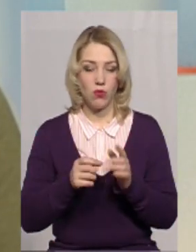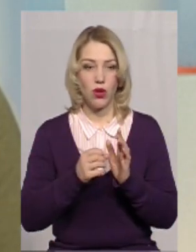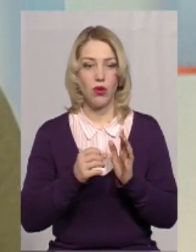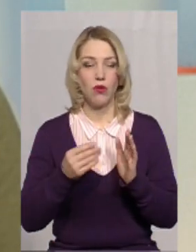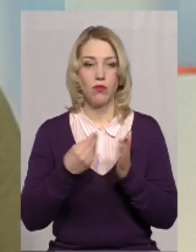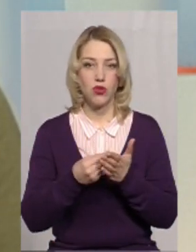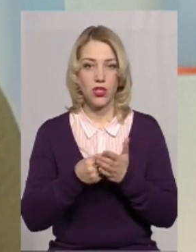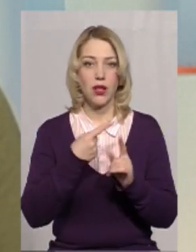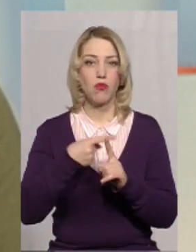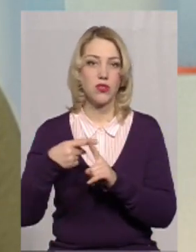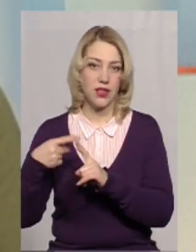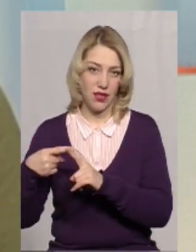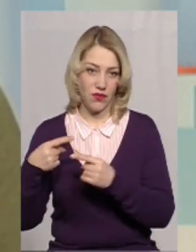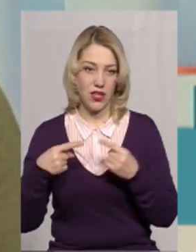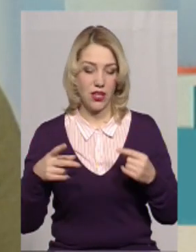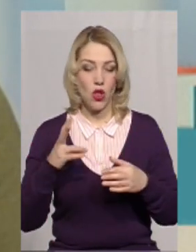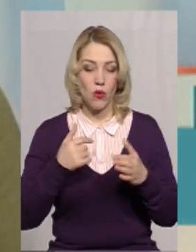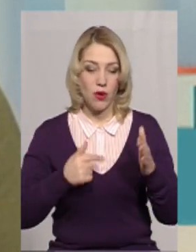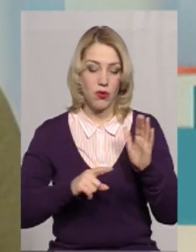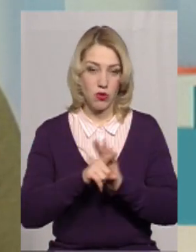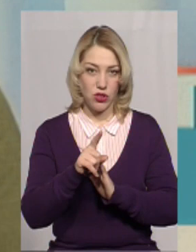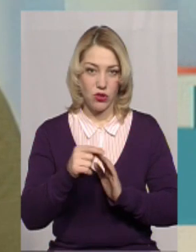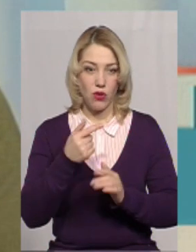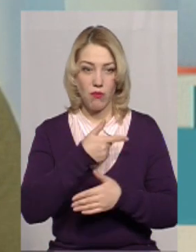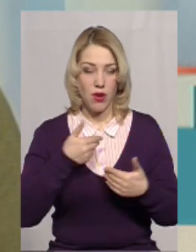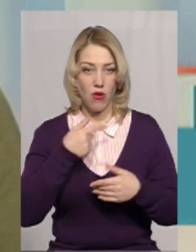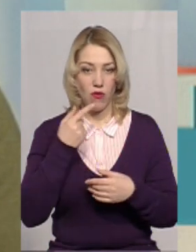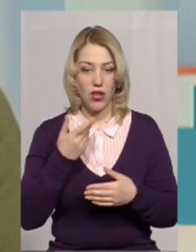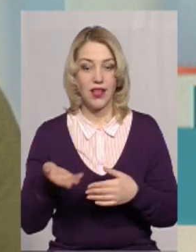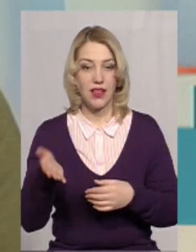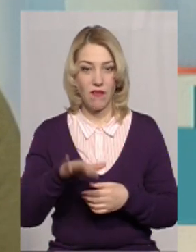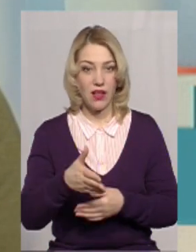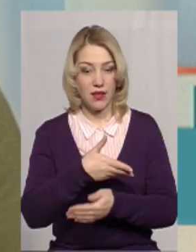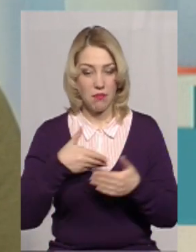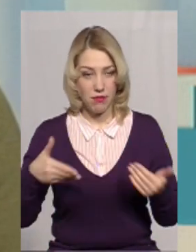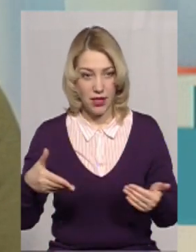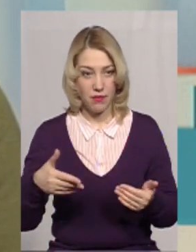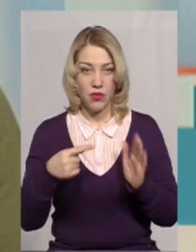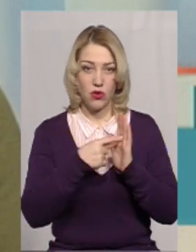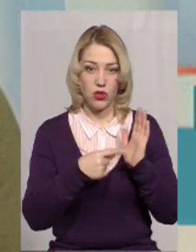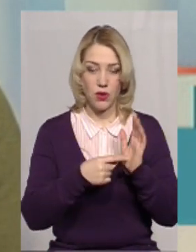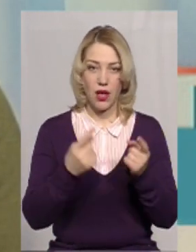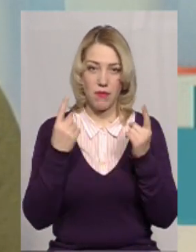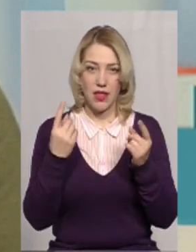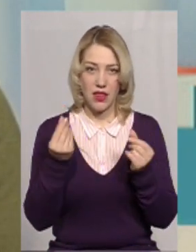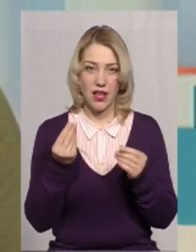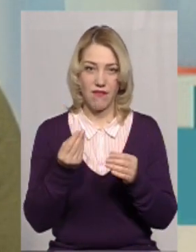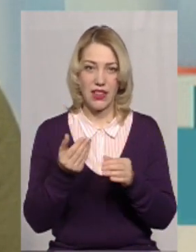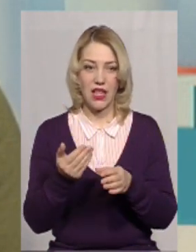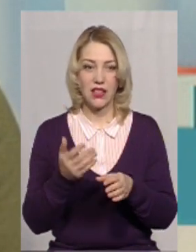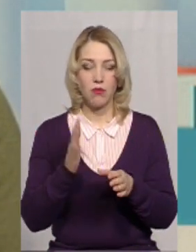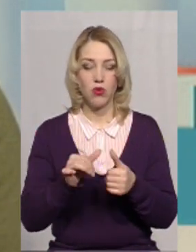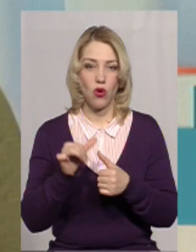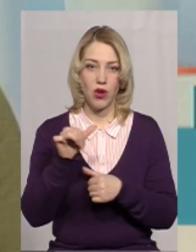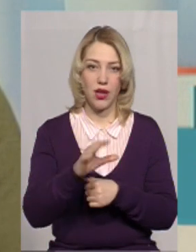позитивні речі, але ми з початку своєї каденції говорили, що давайте ми розподілення капітальних видатків винесем на